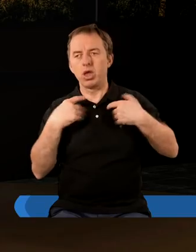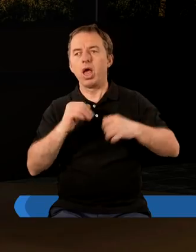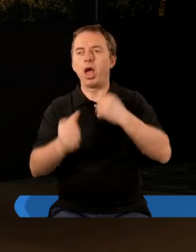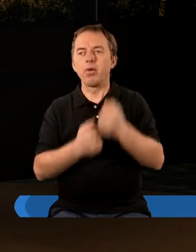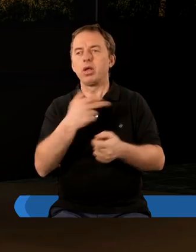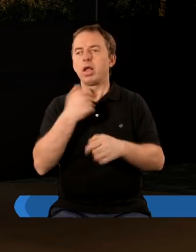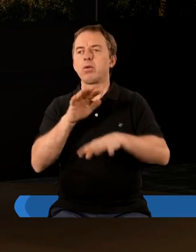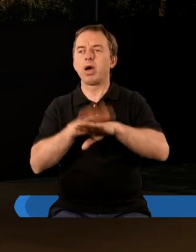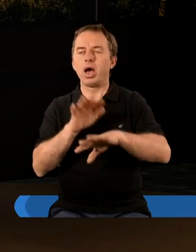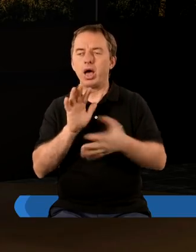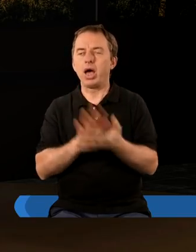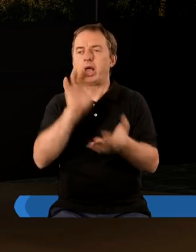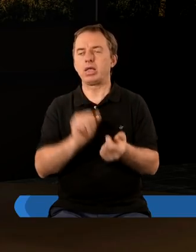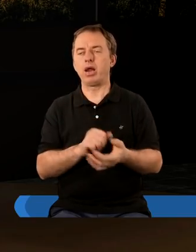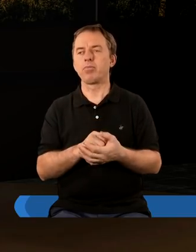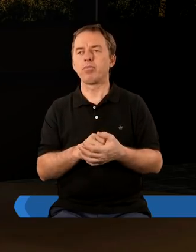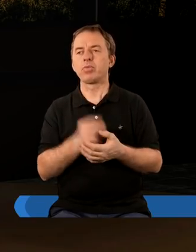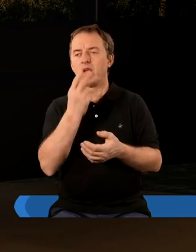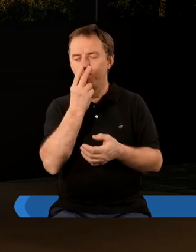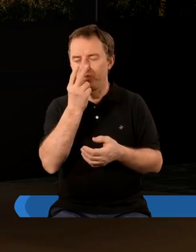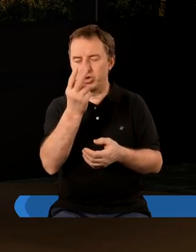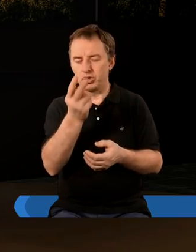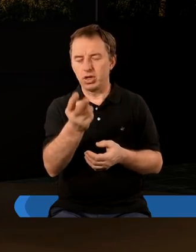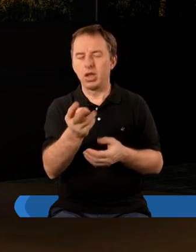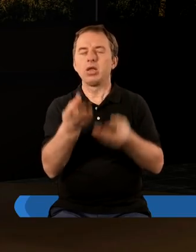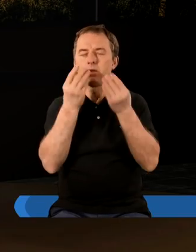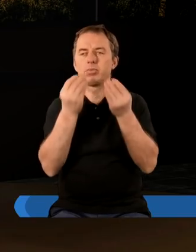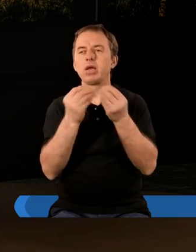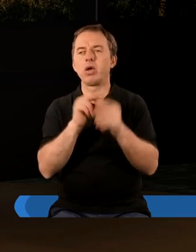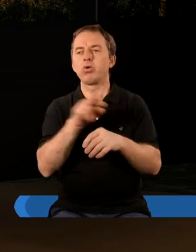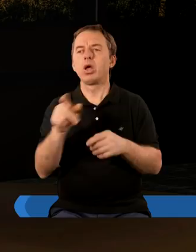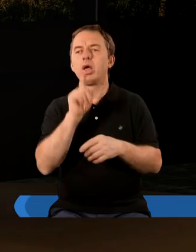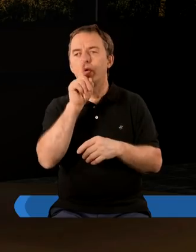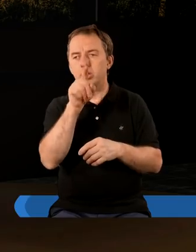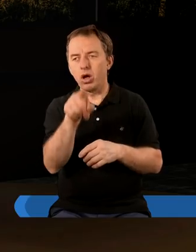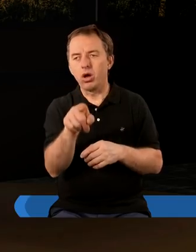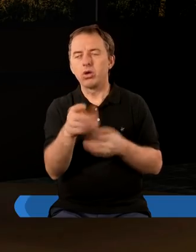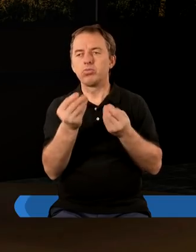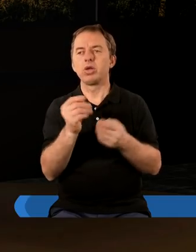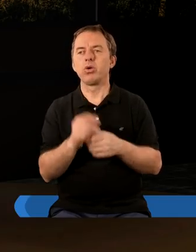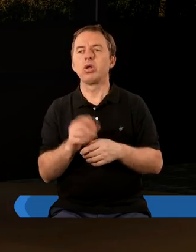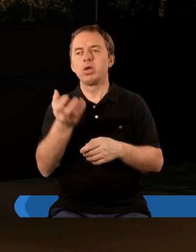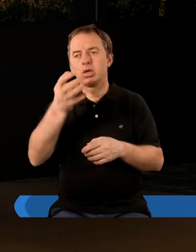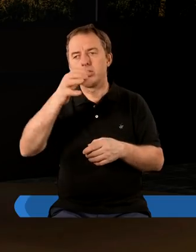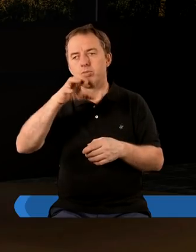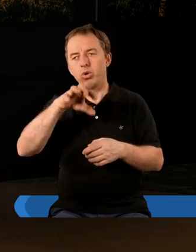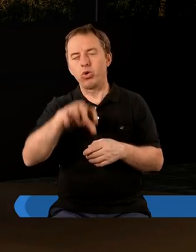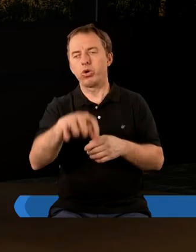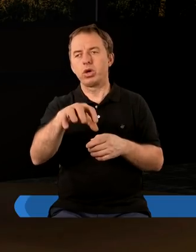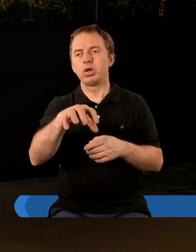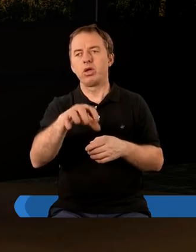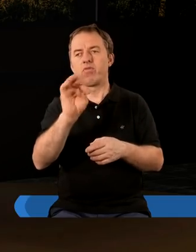abyśmy nad naszymi charakterami i widzimy tutaj niesamowite że ten coś niesamowitego że ten zbór